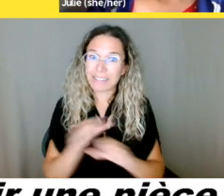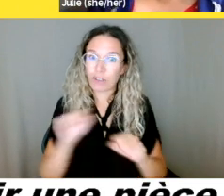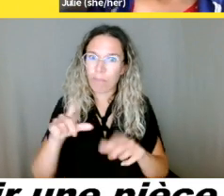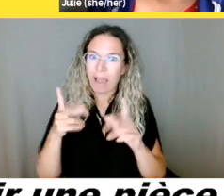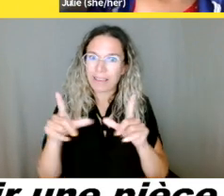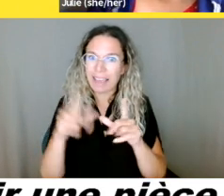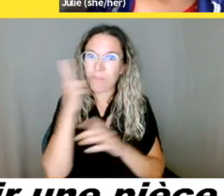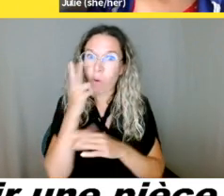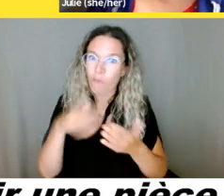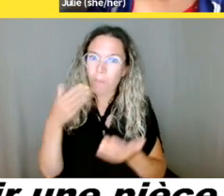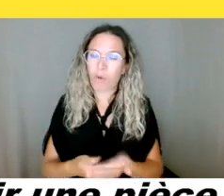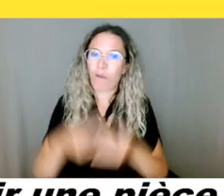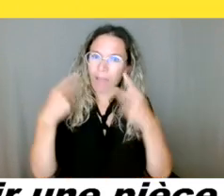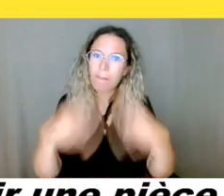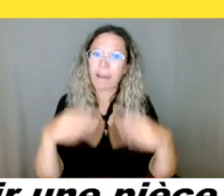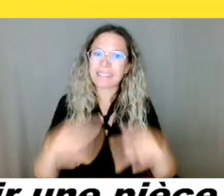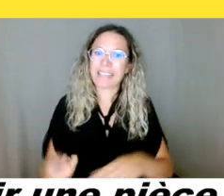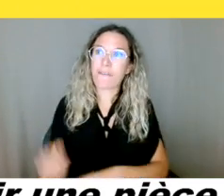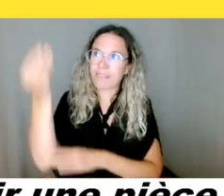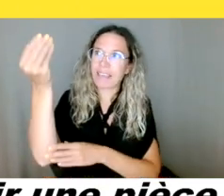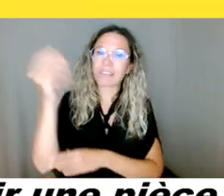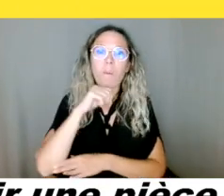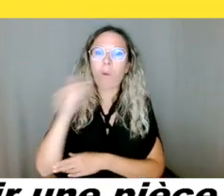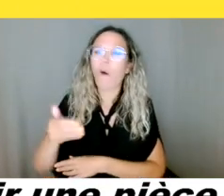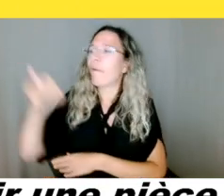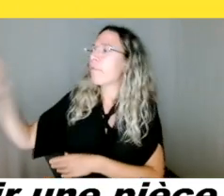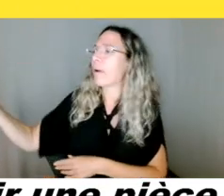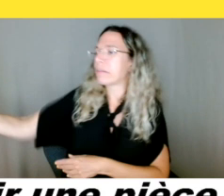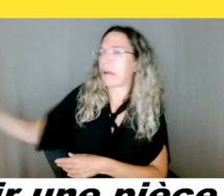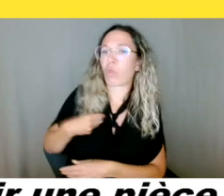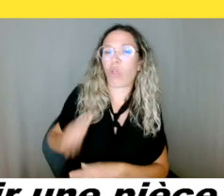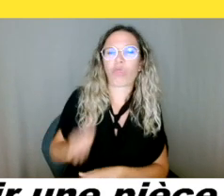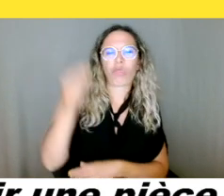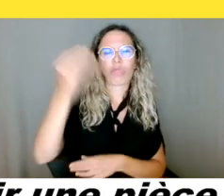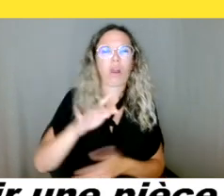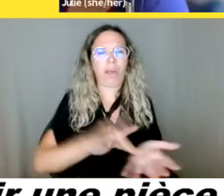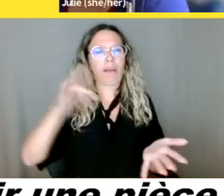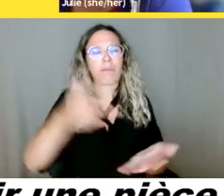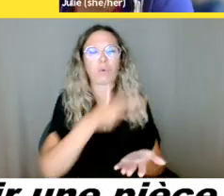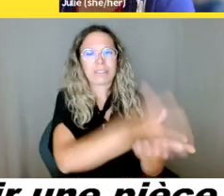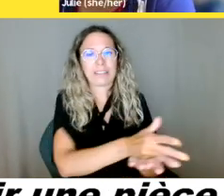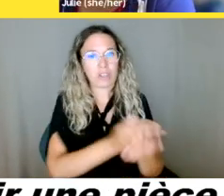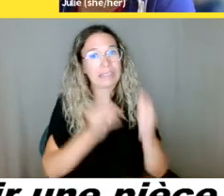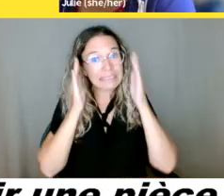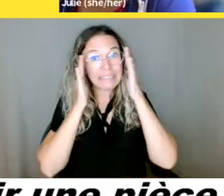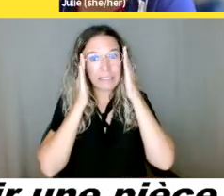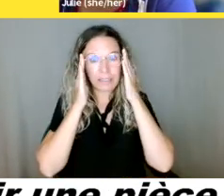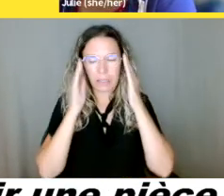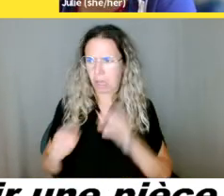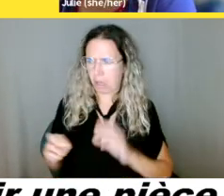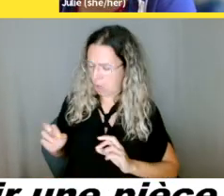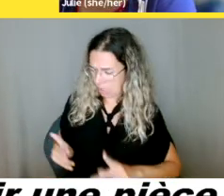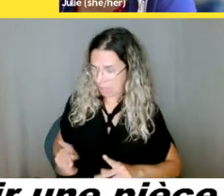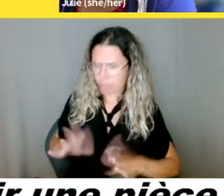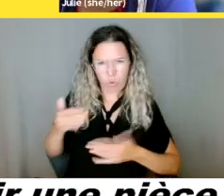emprunté, que vous avez... OK, puis quelle démarche on doit faire avec ça? Pour avoir la carte mauve, ça s'appelle quoi la